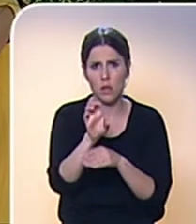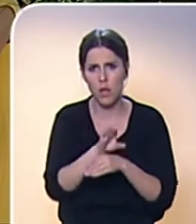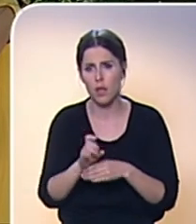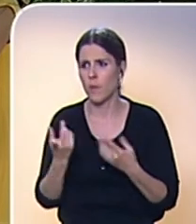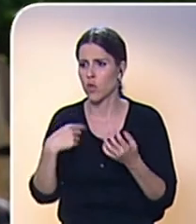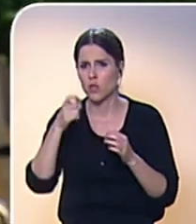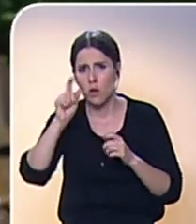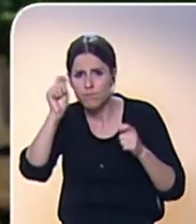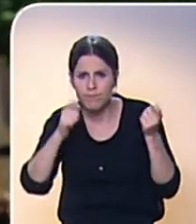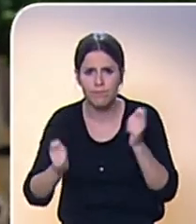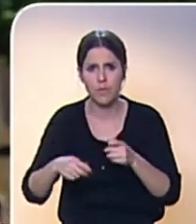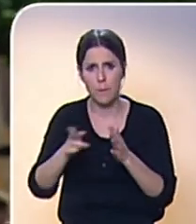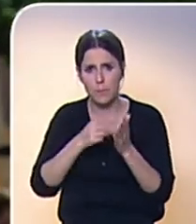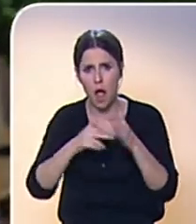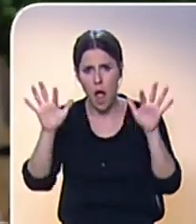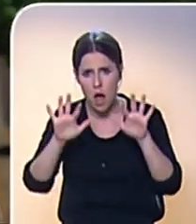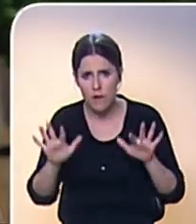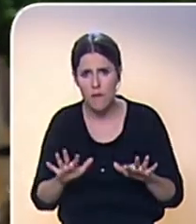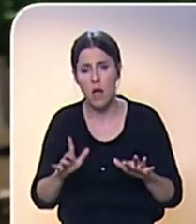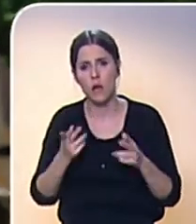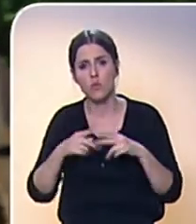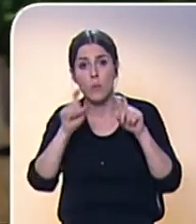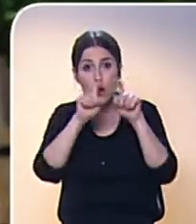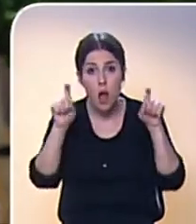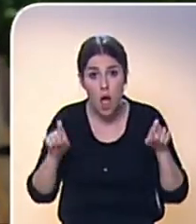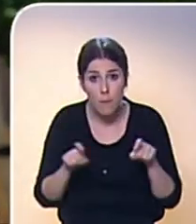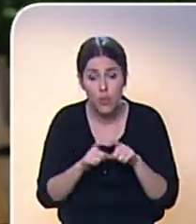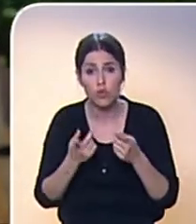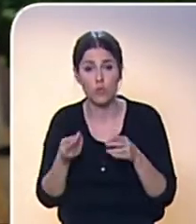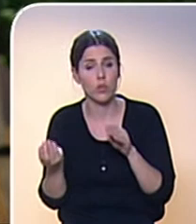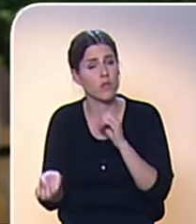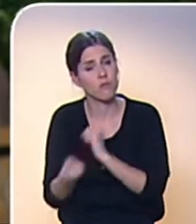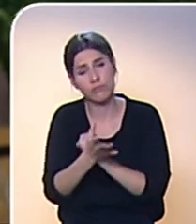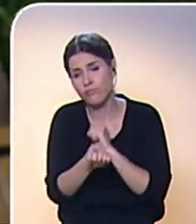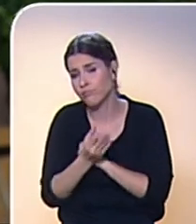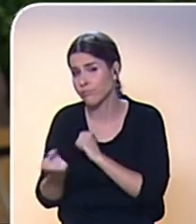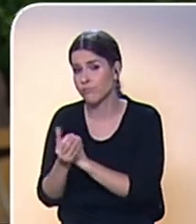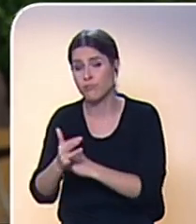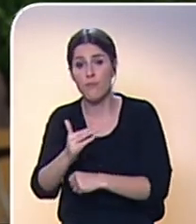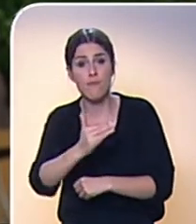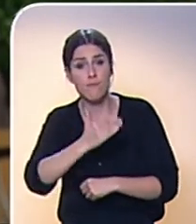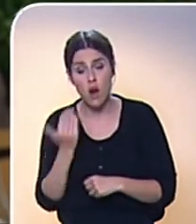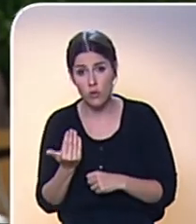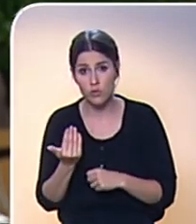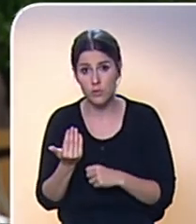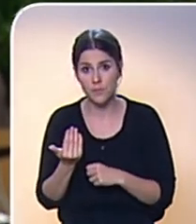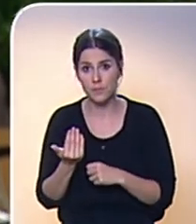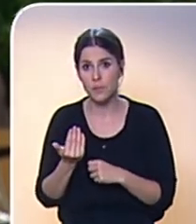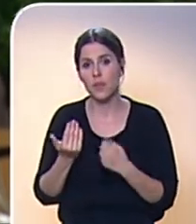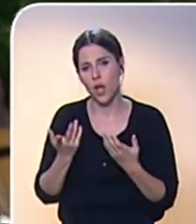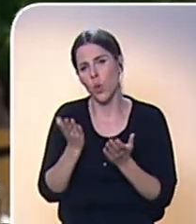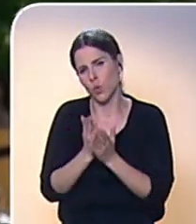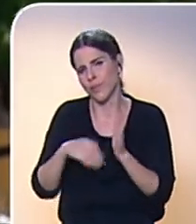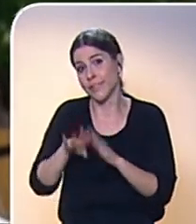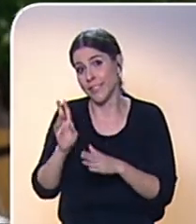motivy, můžete měnit barvy pozadí, můžete dávat rámečky fotek, je tam opravdu hodně možností a můžu